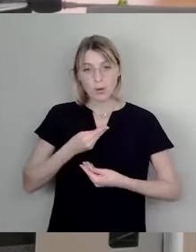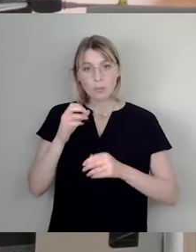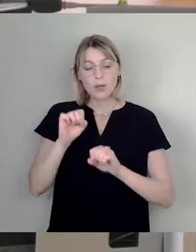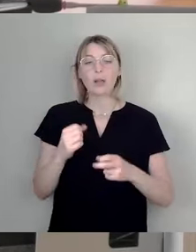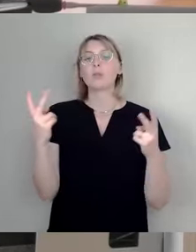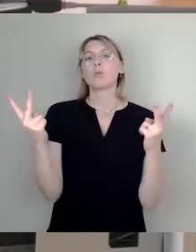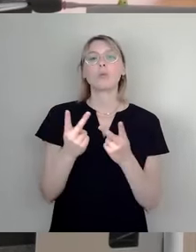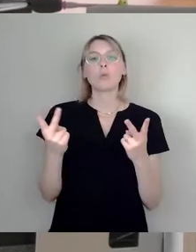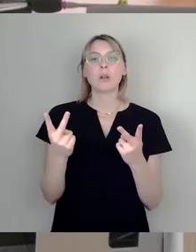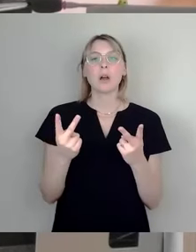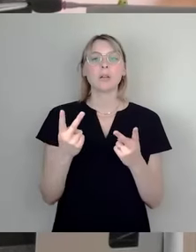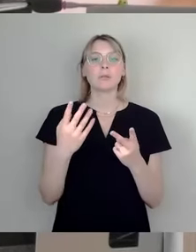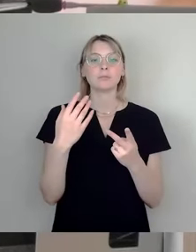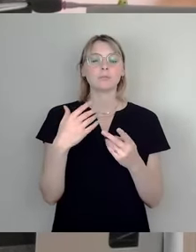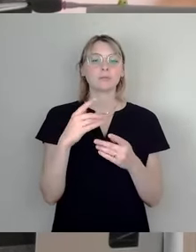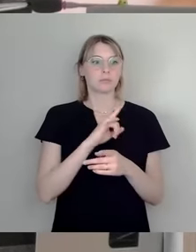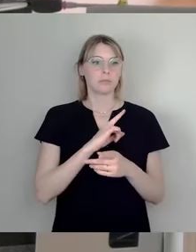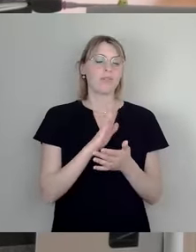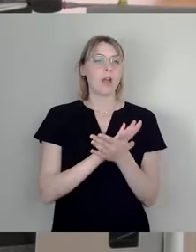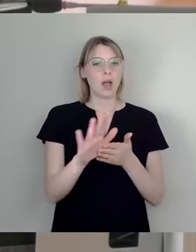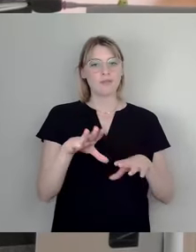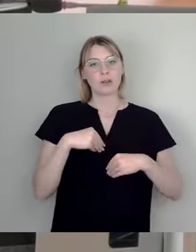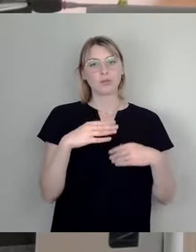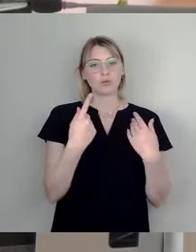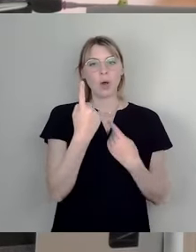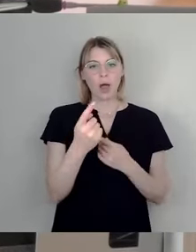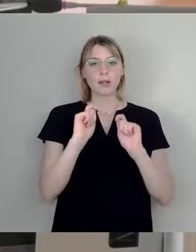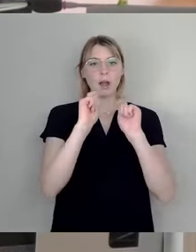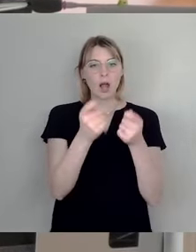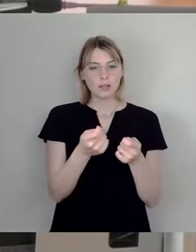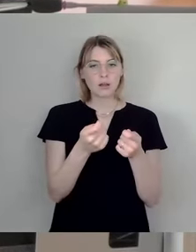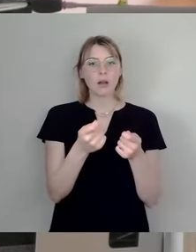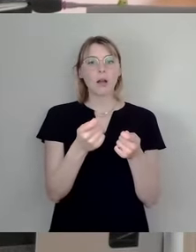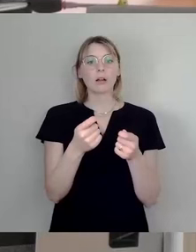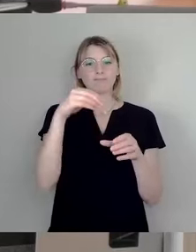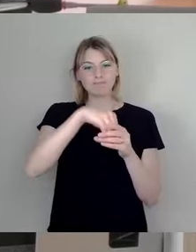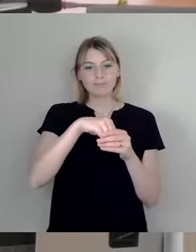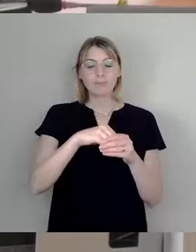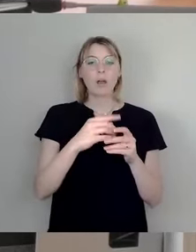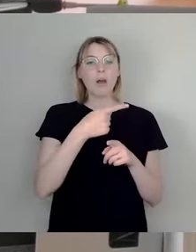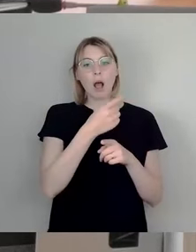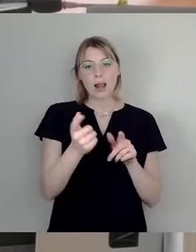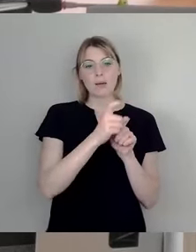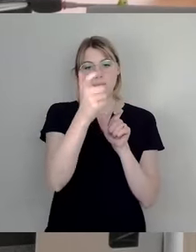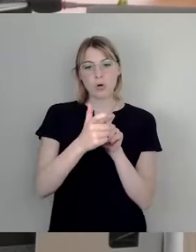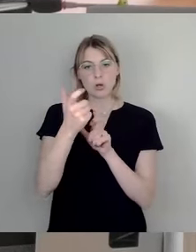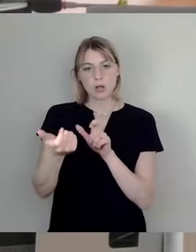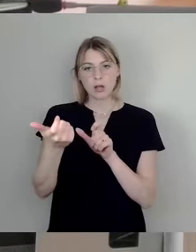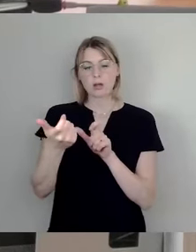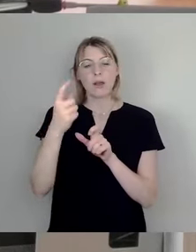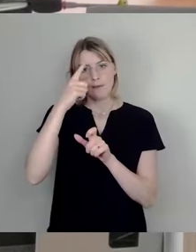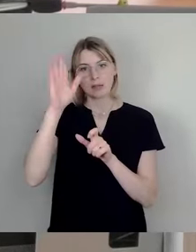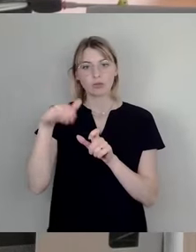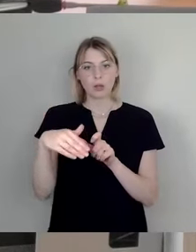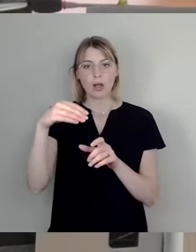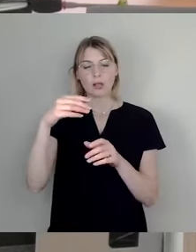wir können einen Antrag beschließen, der uns über den Zustand aller Brücken informiert. Was bringt das? Belastbare Daten zur Zahl, Länge,